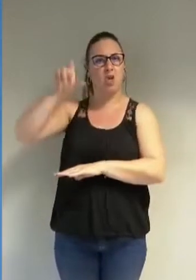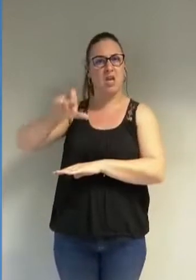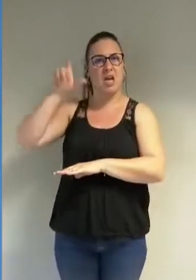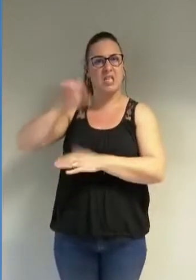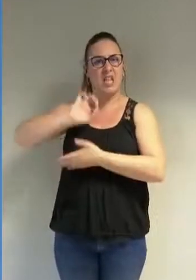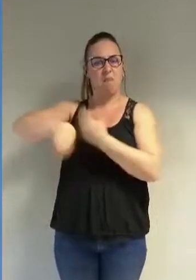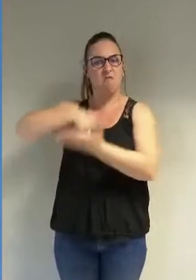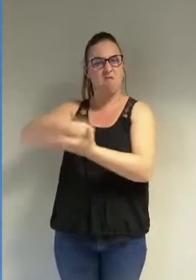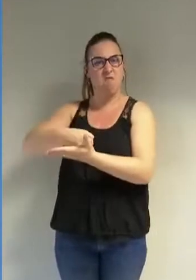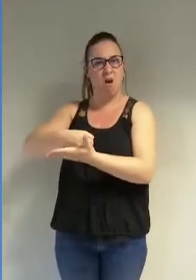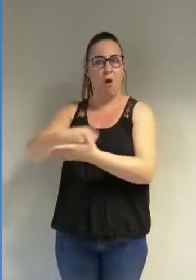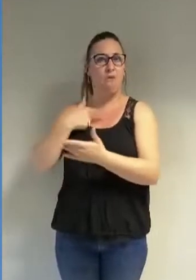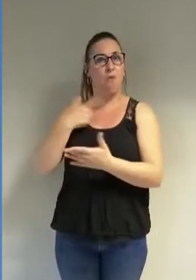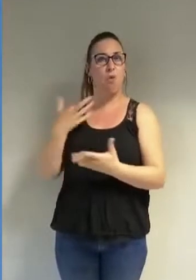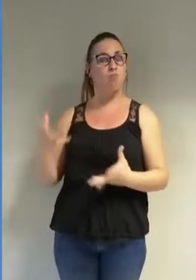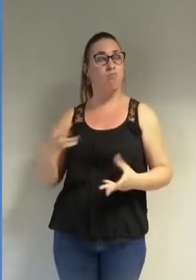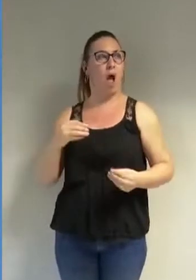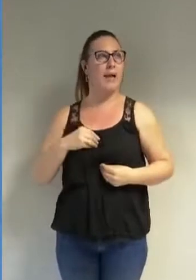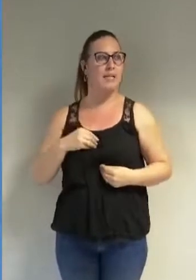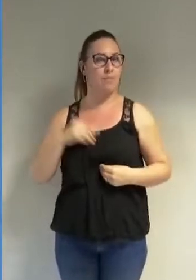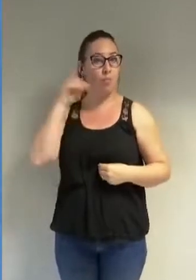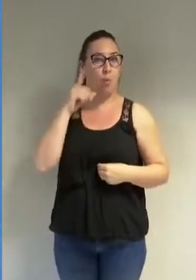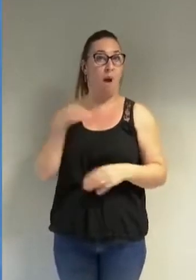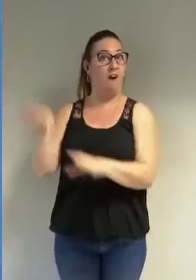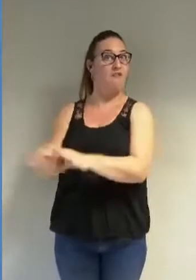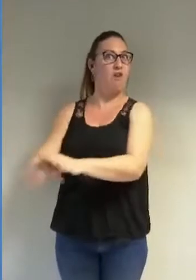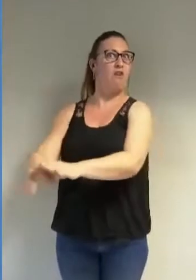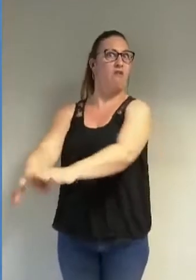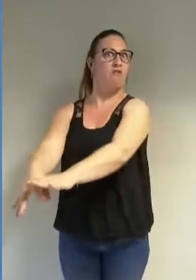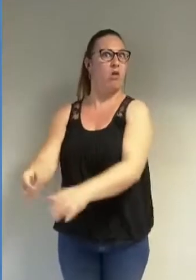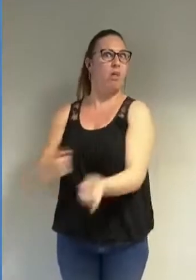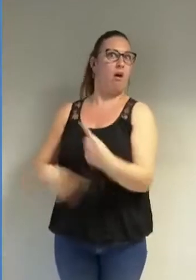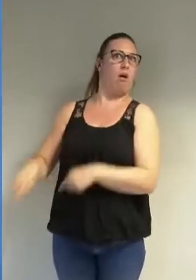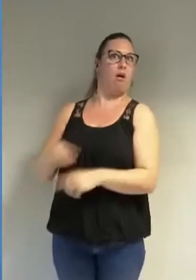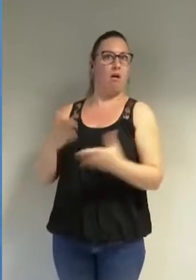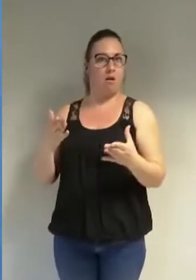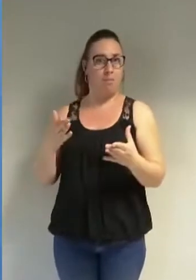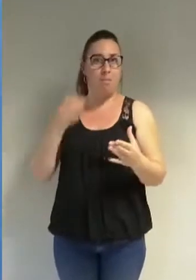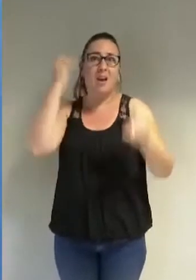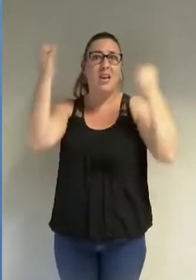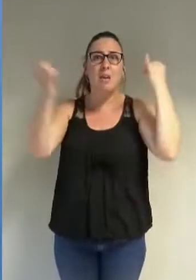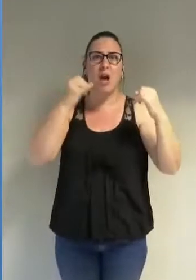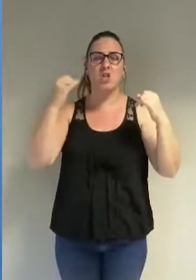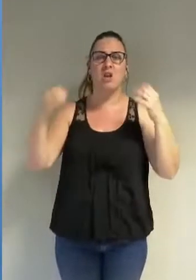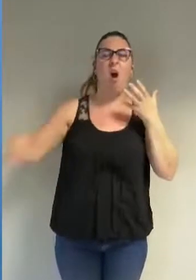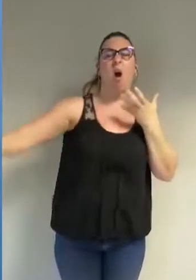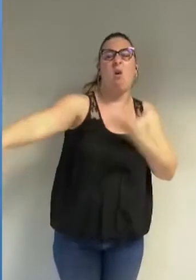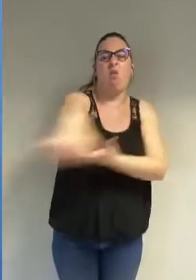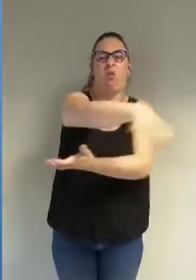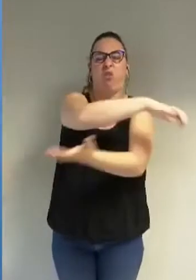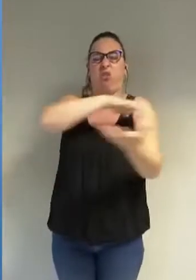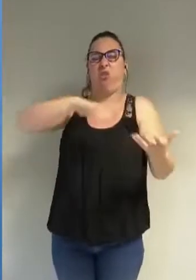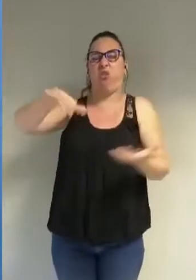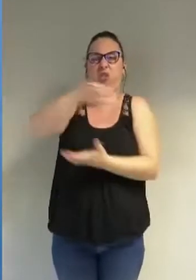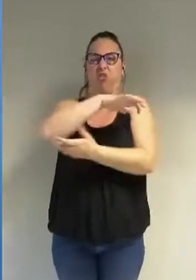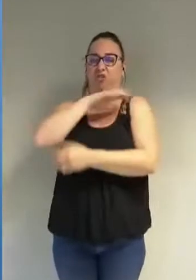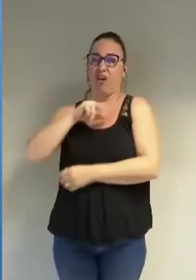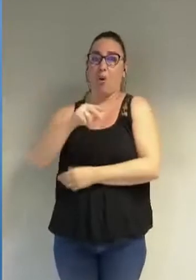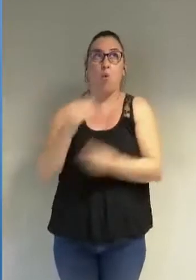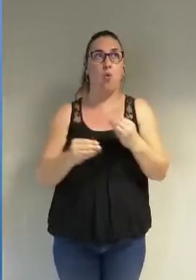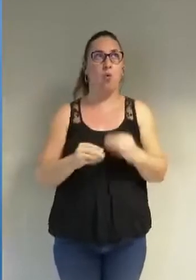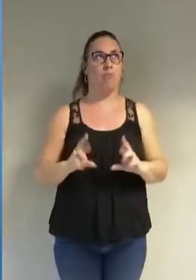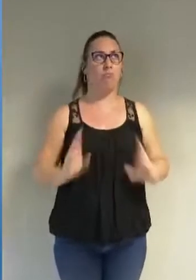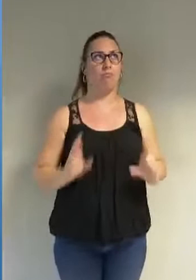doute pour grappiller quelques voix sans vous préoccuper de la tempête que vous alliez déclencher ou peut-être en l'espérant